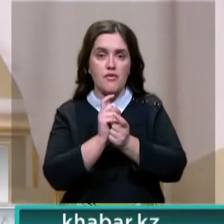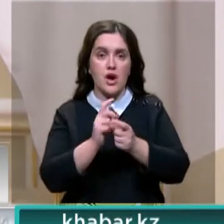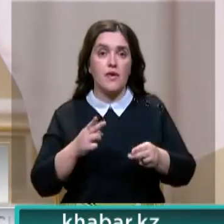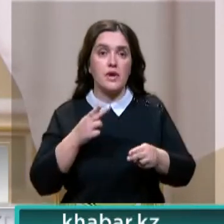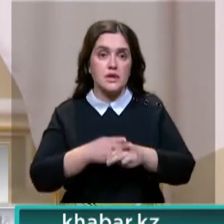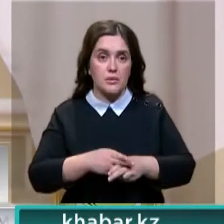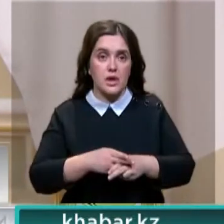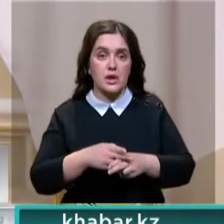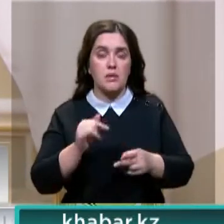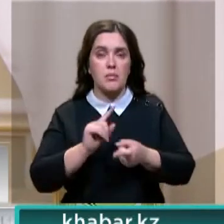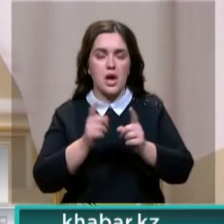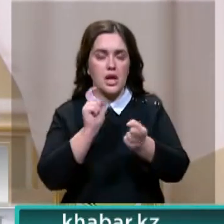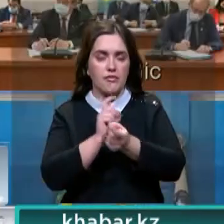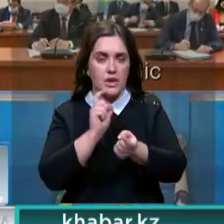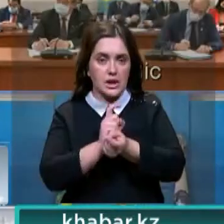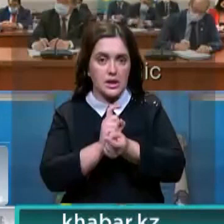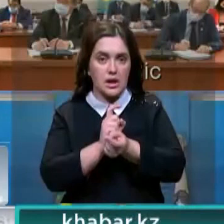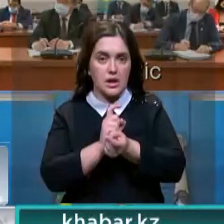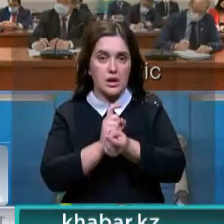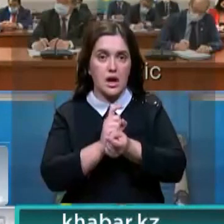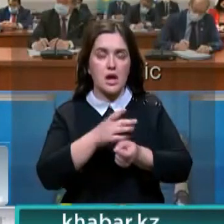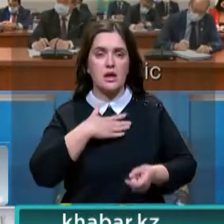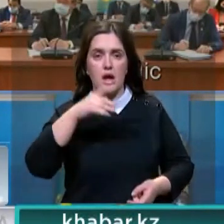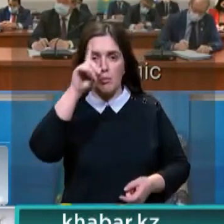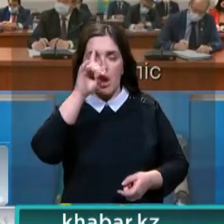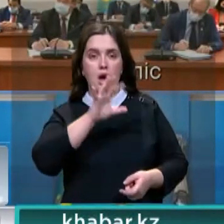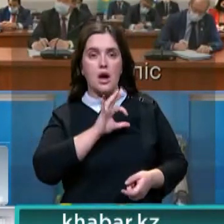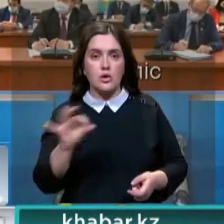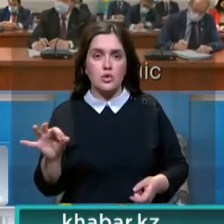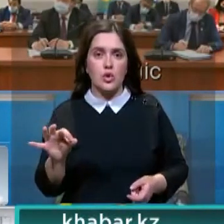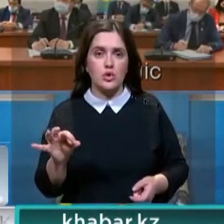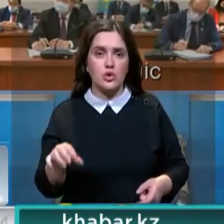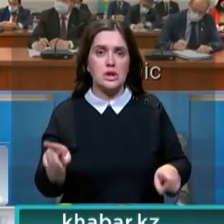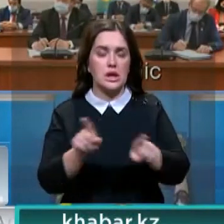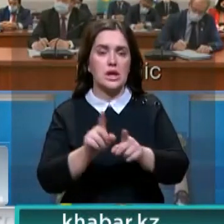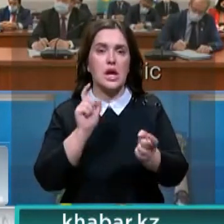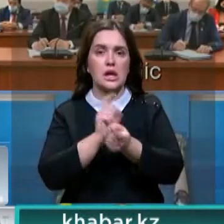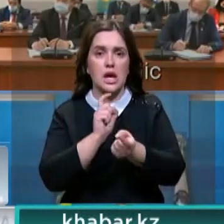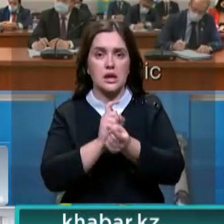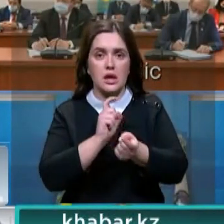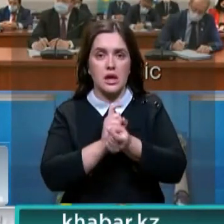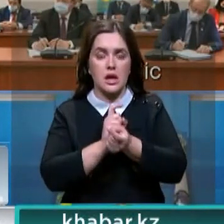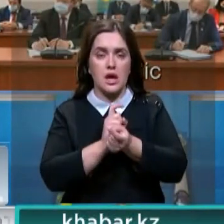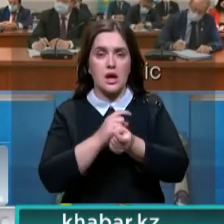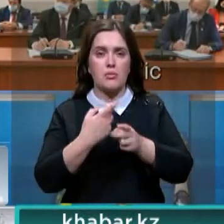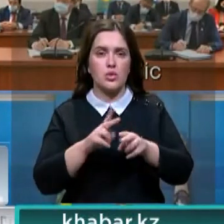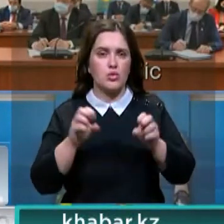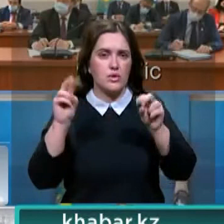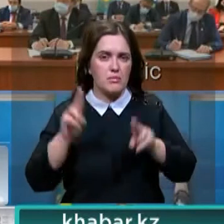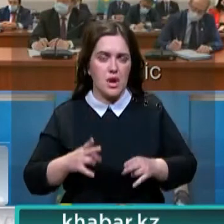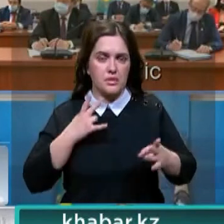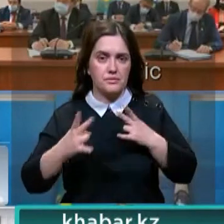перерастания в конфликты. Тем более, нам хорошо известно, что все такие конфликты – дело злонамеренных провокаторов.